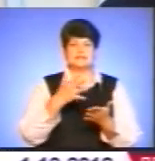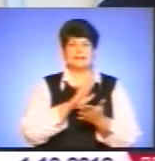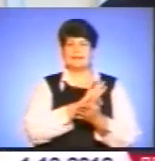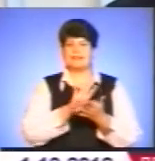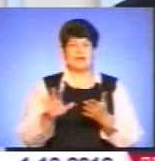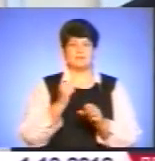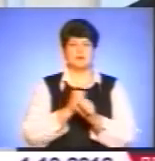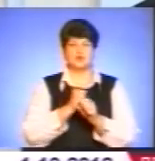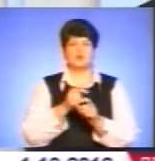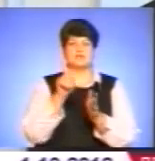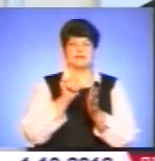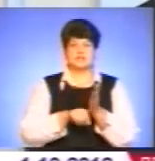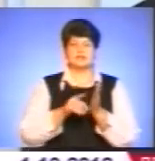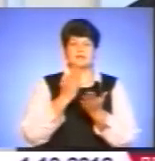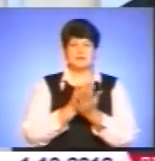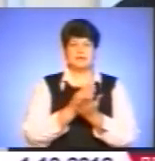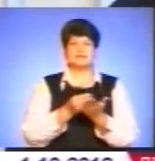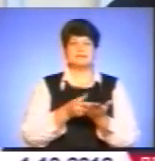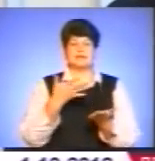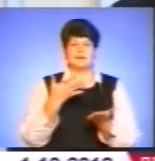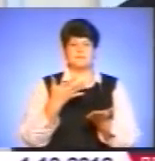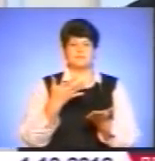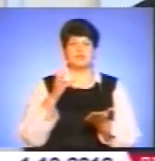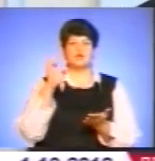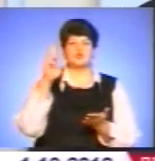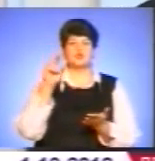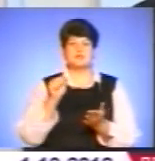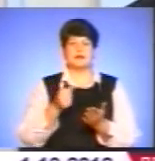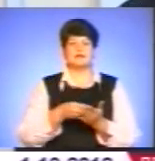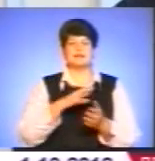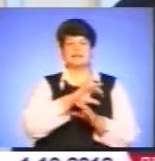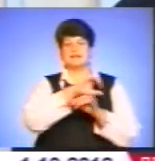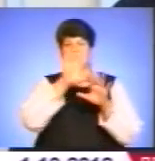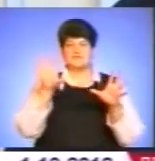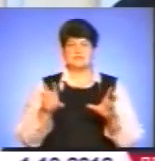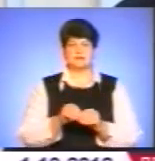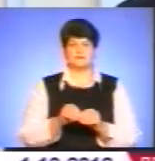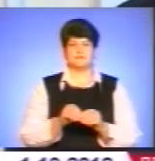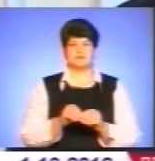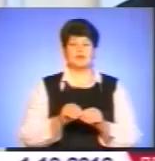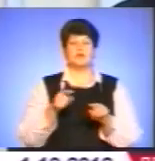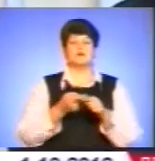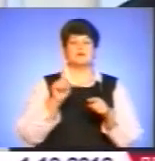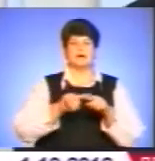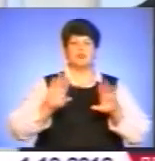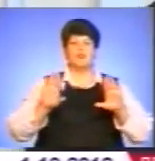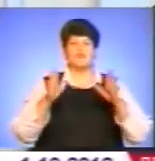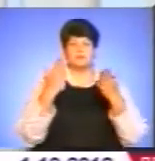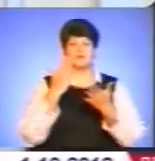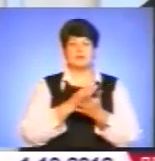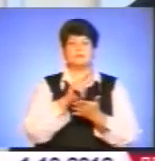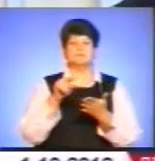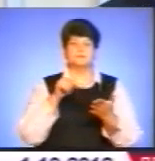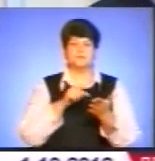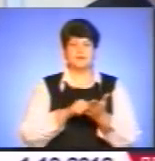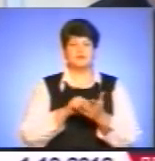діють знижки, там є ціна, соціальна ціна для всіх. В даному випадку поставило питання, що до